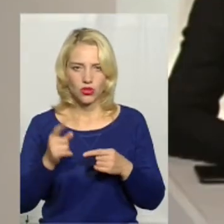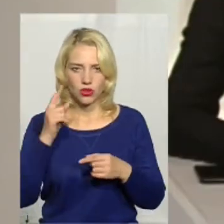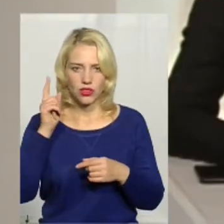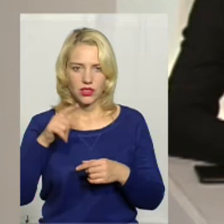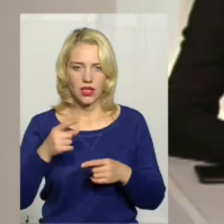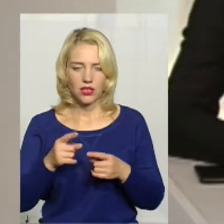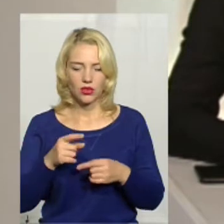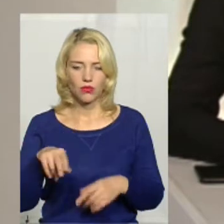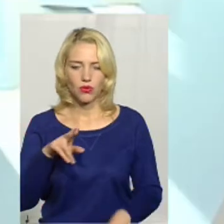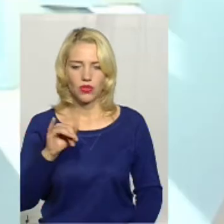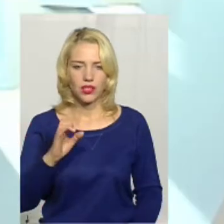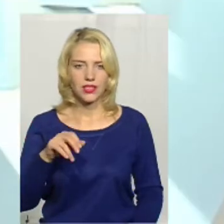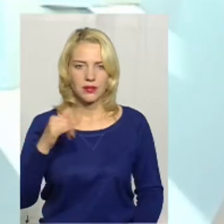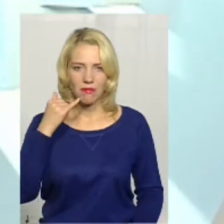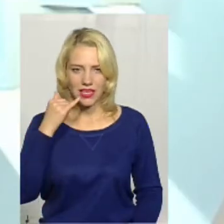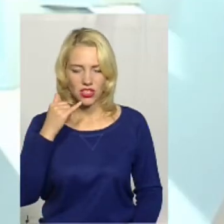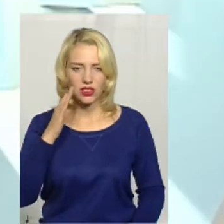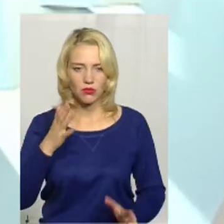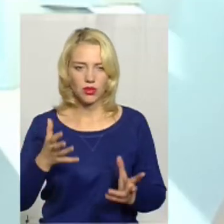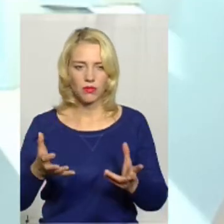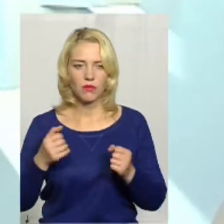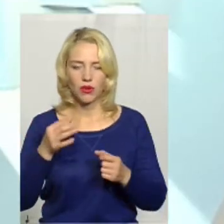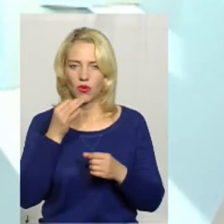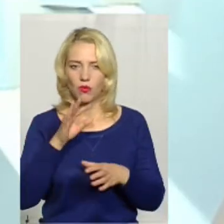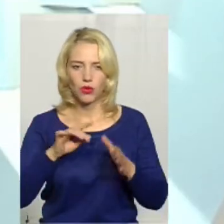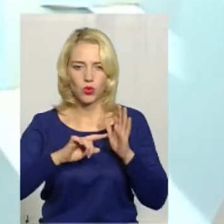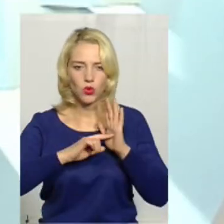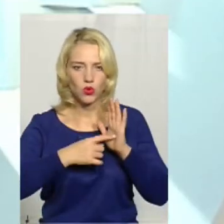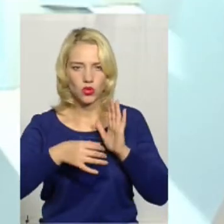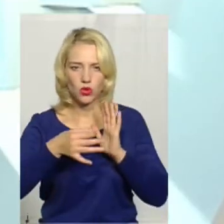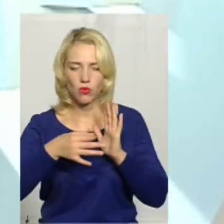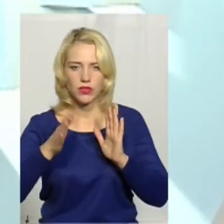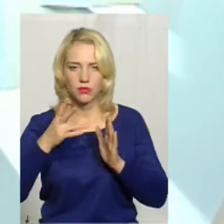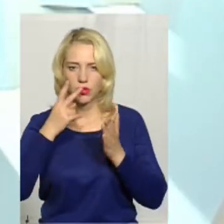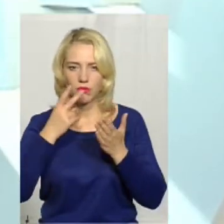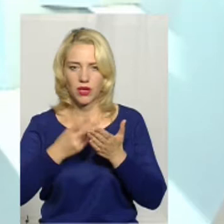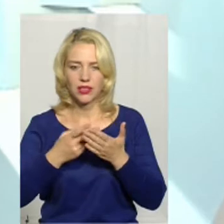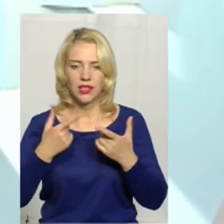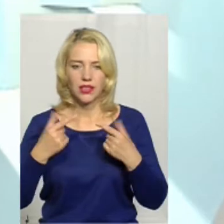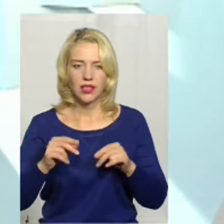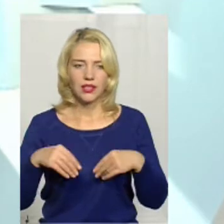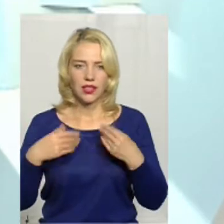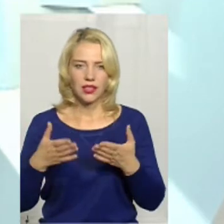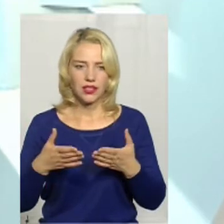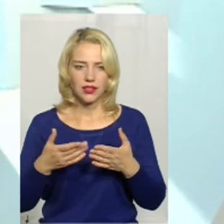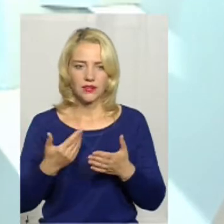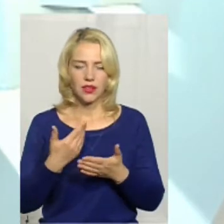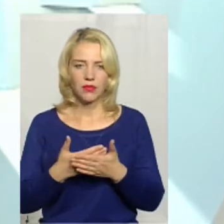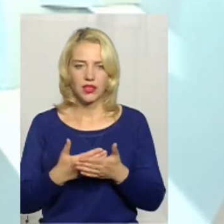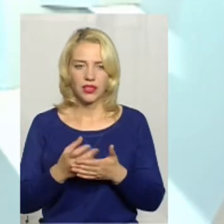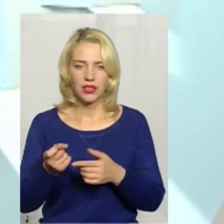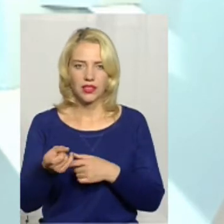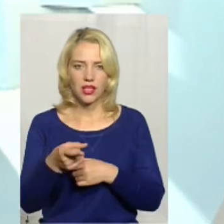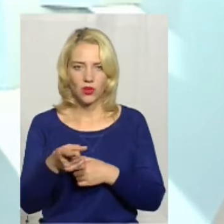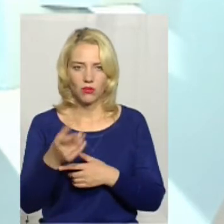диспетчерська буде приймати в будь-якій точці області. Ми будемо бачити, де надати, і, наприклад, навіть